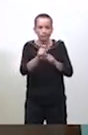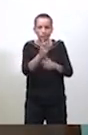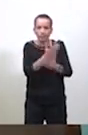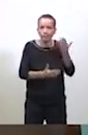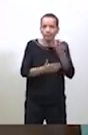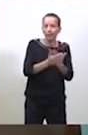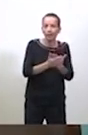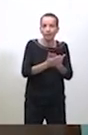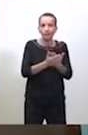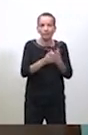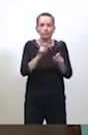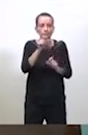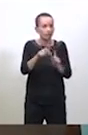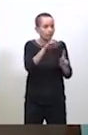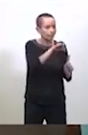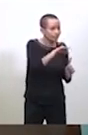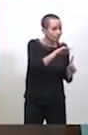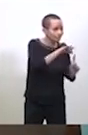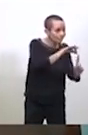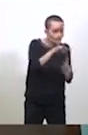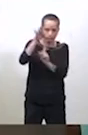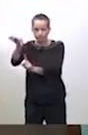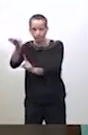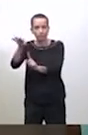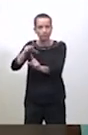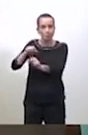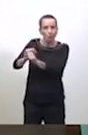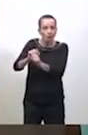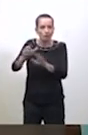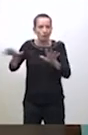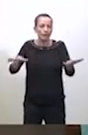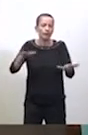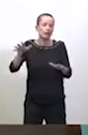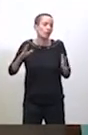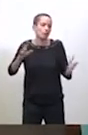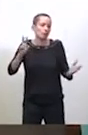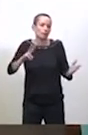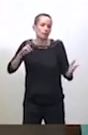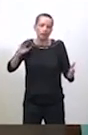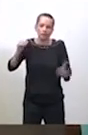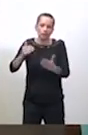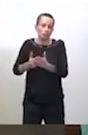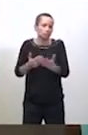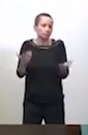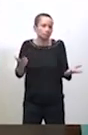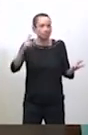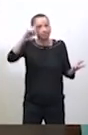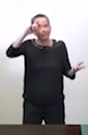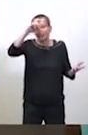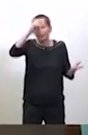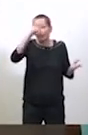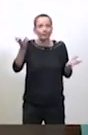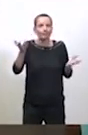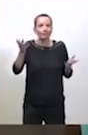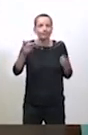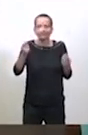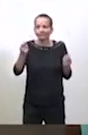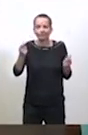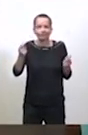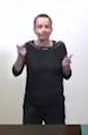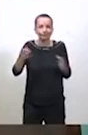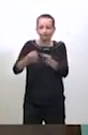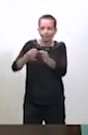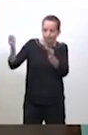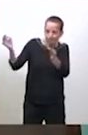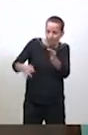réaffectations pour compenser des services. Je pense qu'il est difficile, en fait, de pouvoir vraiment tirer des grands enseignements de